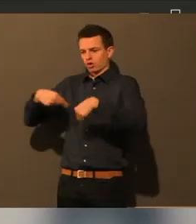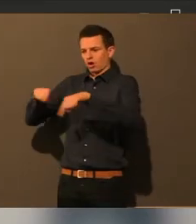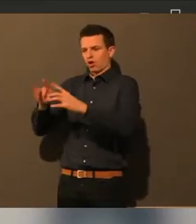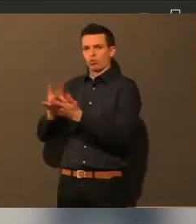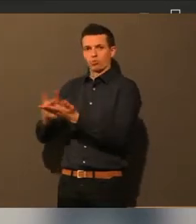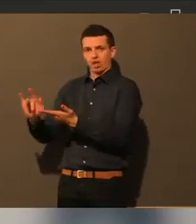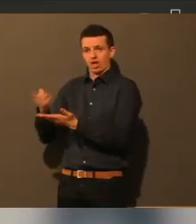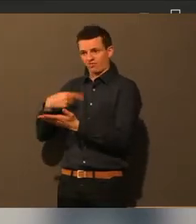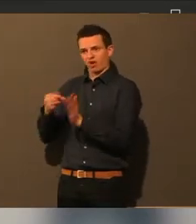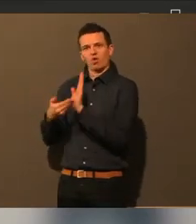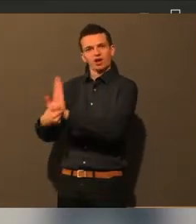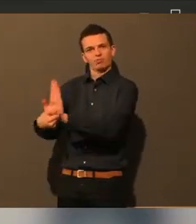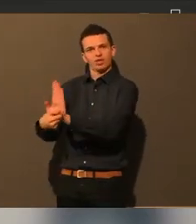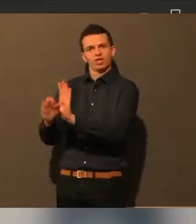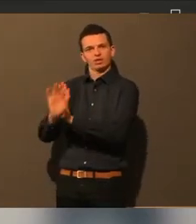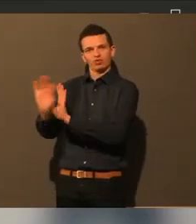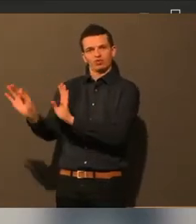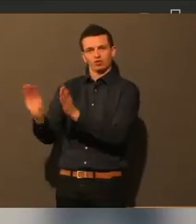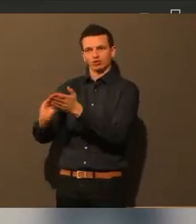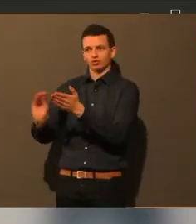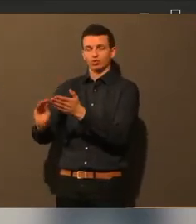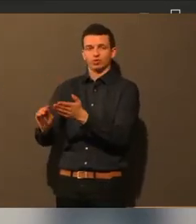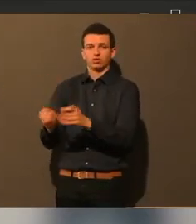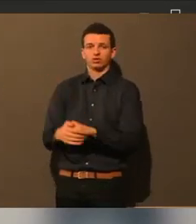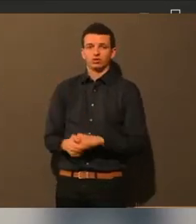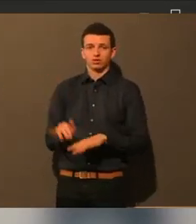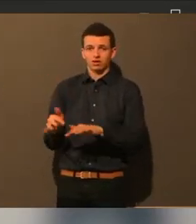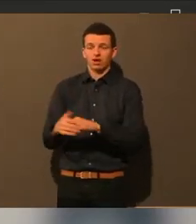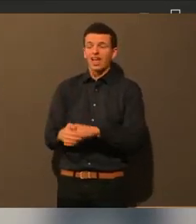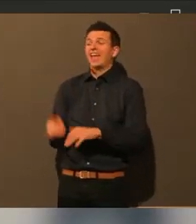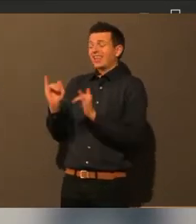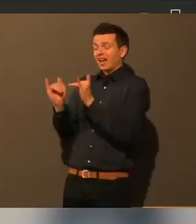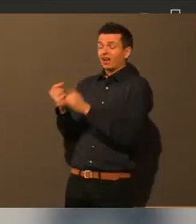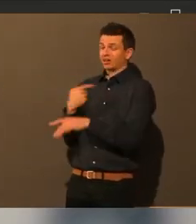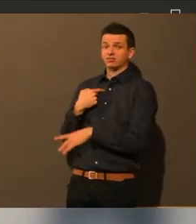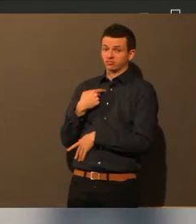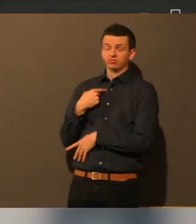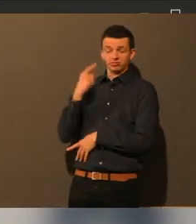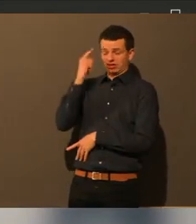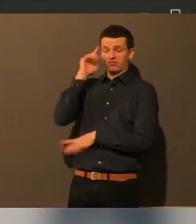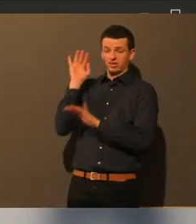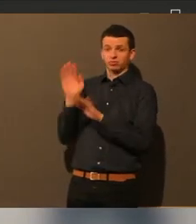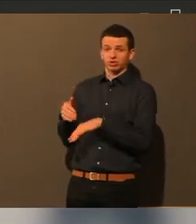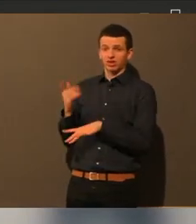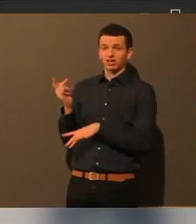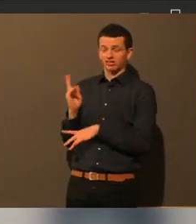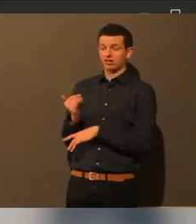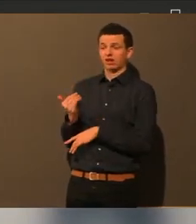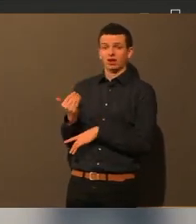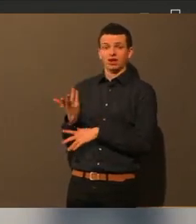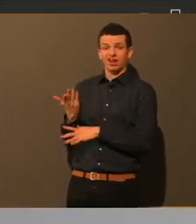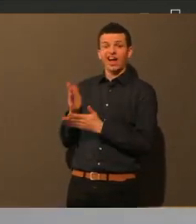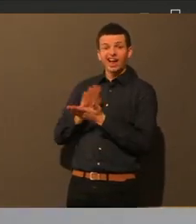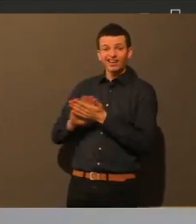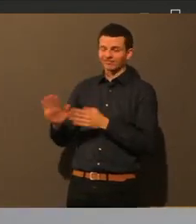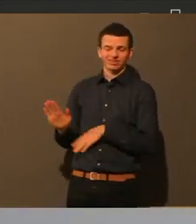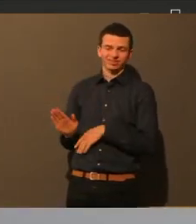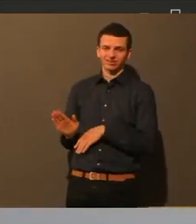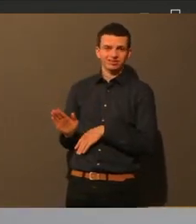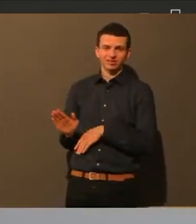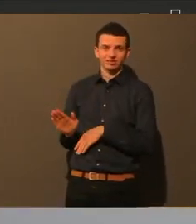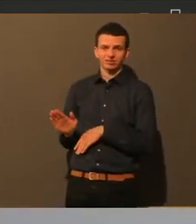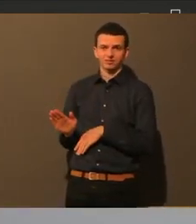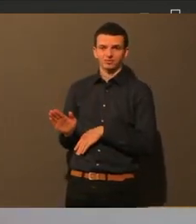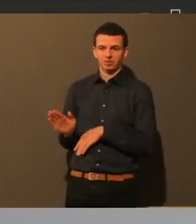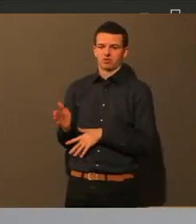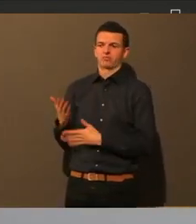Also mir ist schon klar, dass das Aufwand ist. Also das ist gar nicht die Frage. Und wenn zum Beispiel mein Sohn im